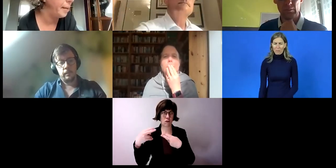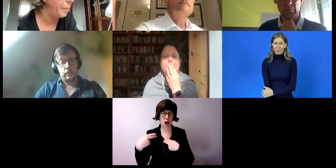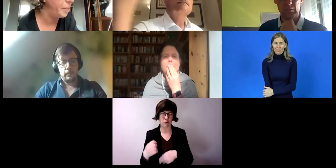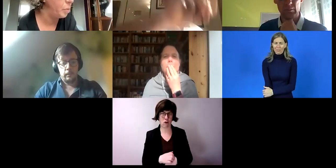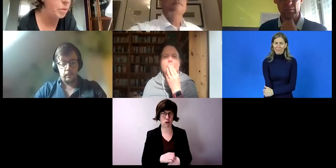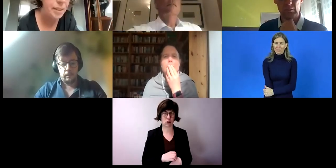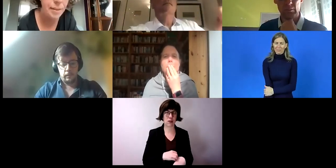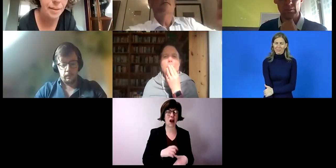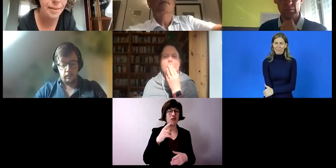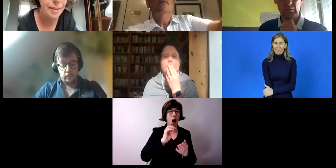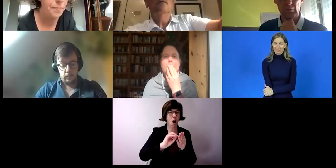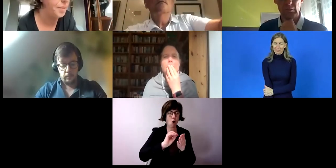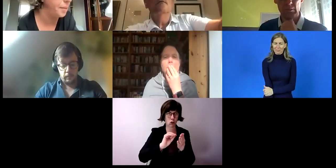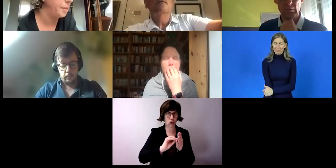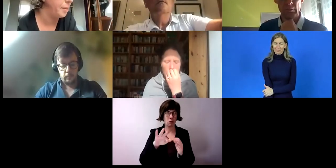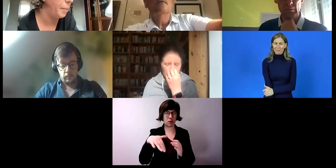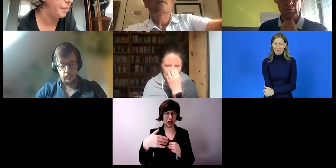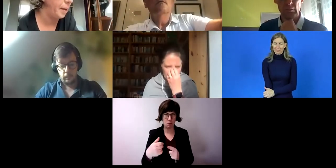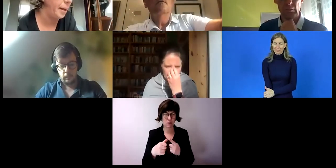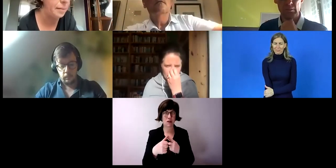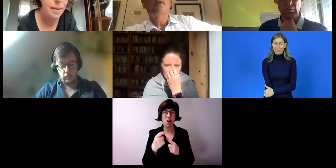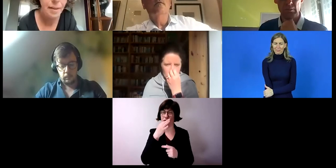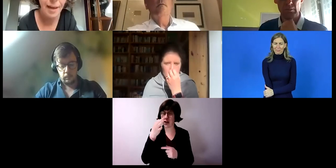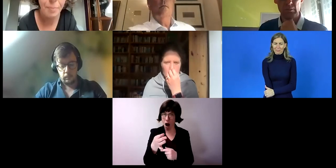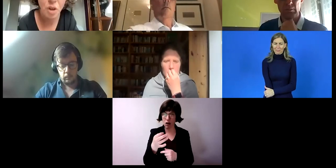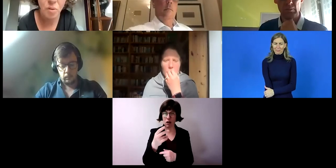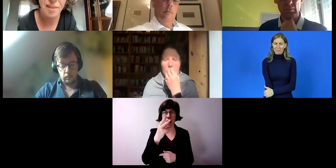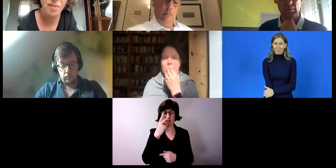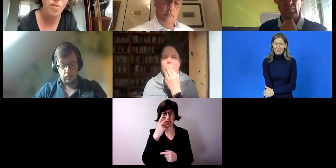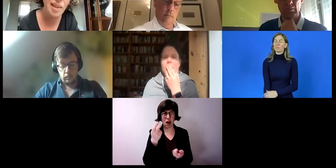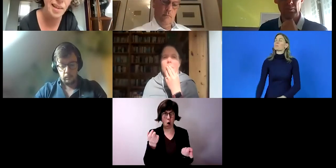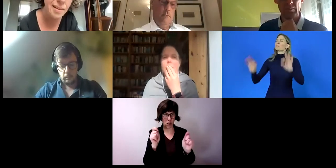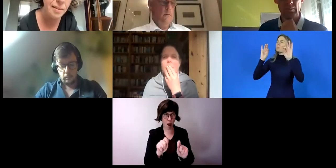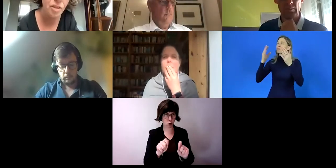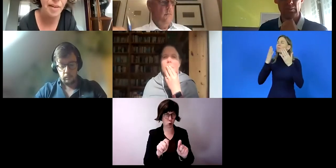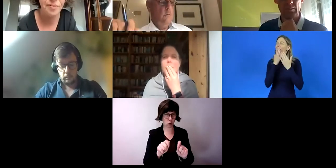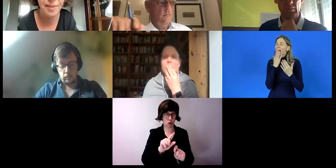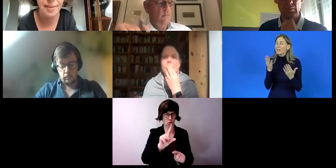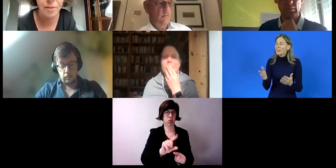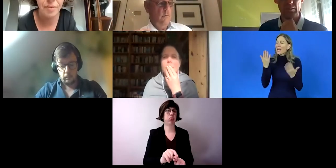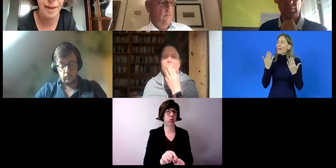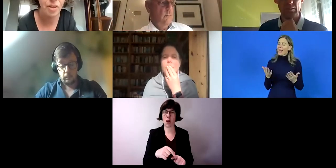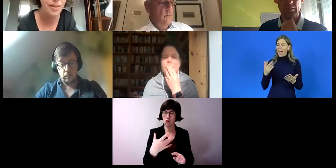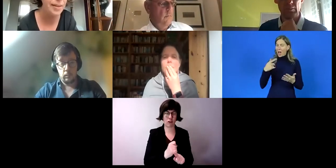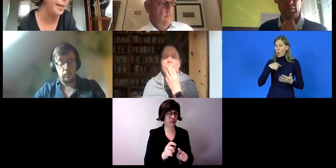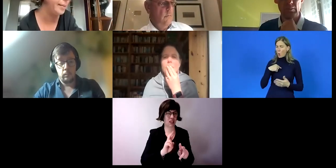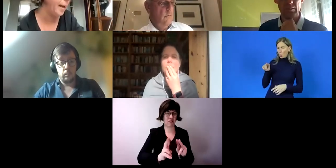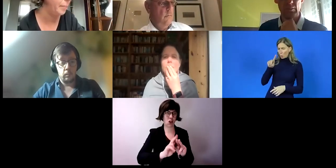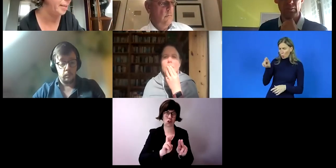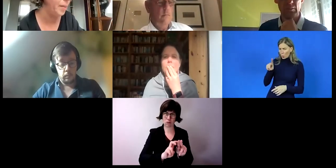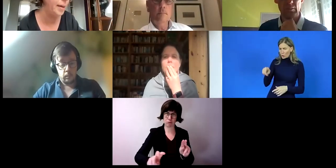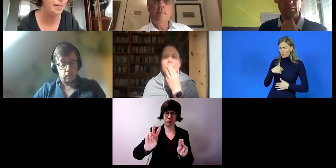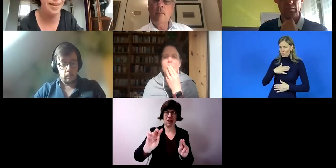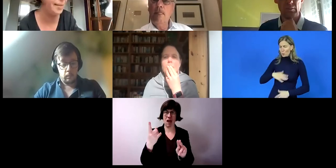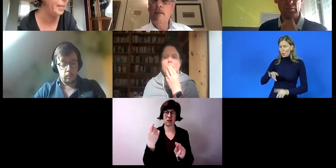Da habe ich mir notiert, es gibt einmal die Frage, der Abschluss ist zu gering, dann schaffen wir es nicht aus der Werkstatt in den ersten